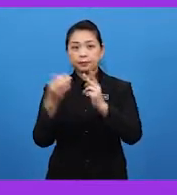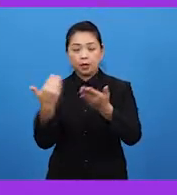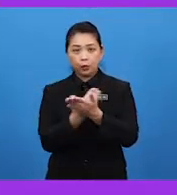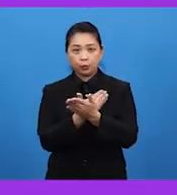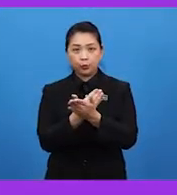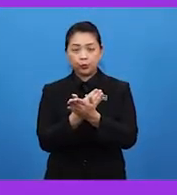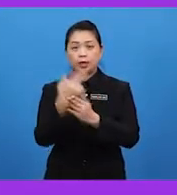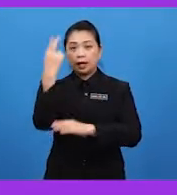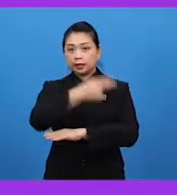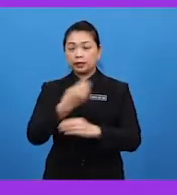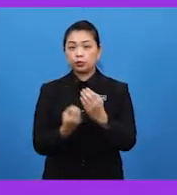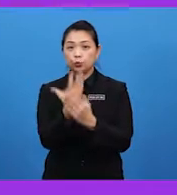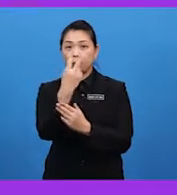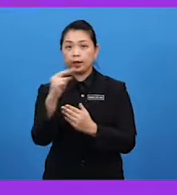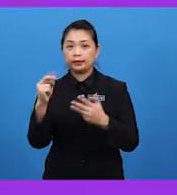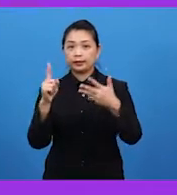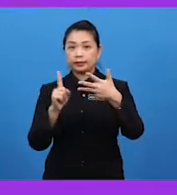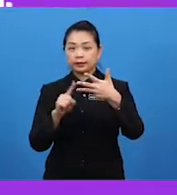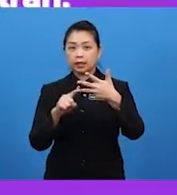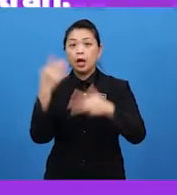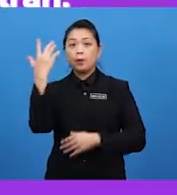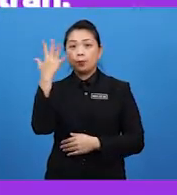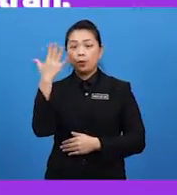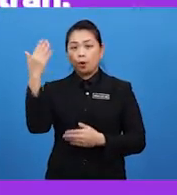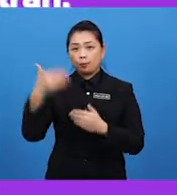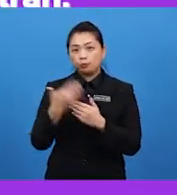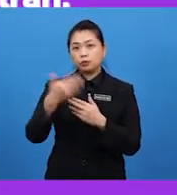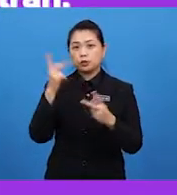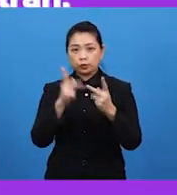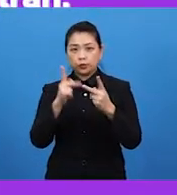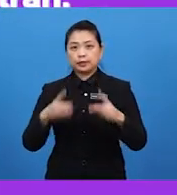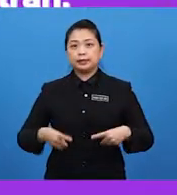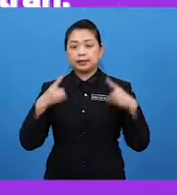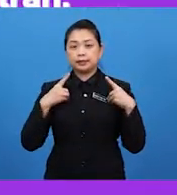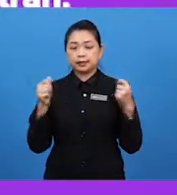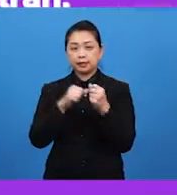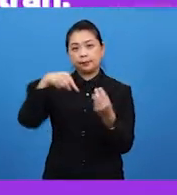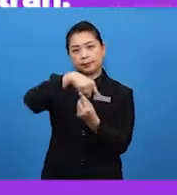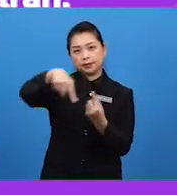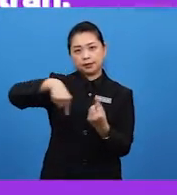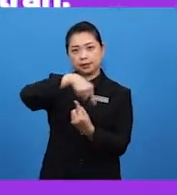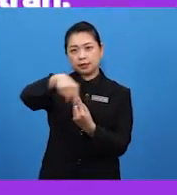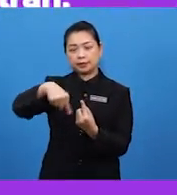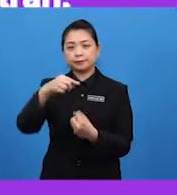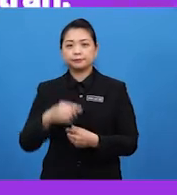tumbuhan D, pokok mudah menyesuaikan diri dengan persekitaran